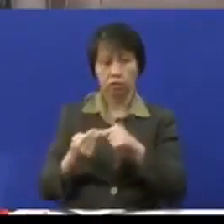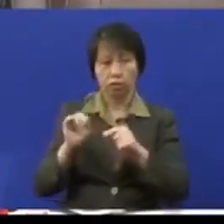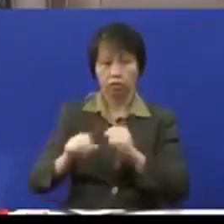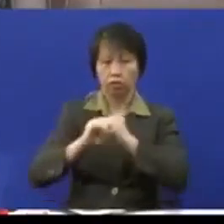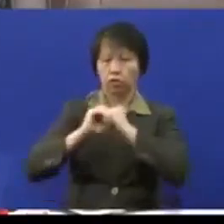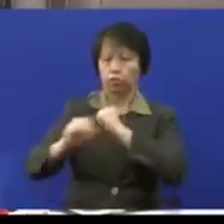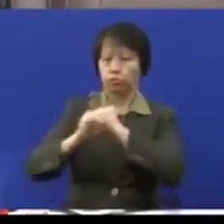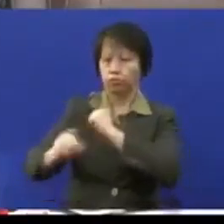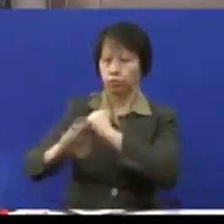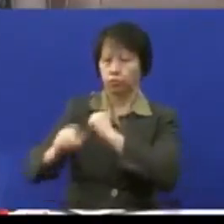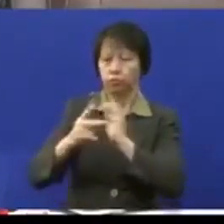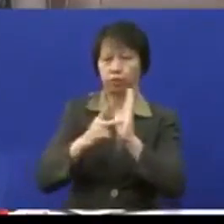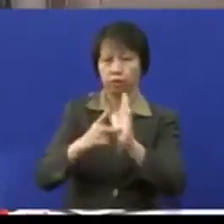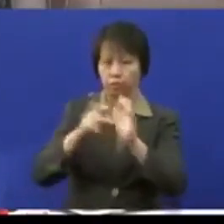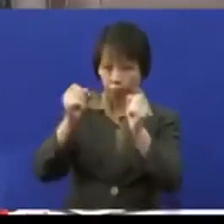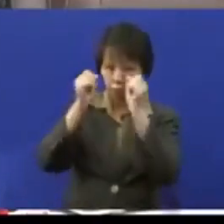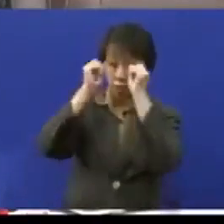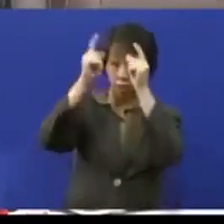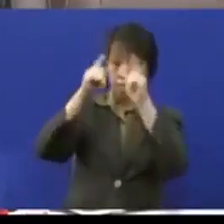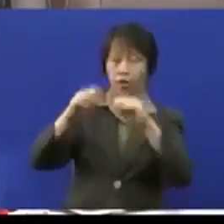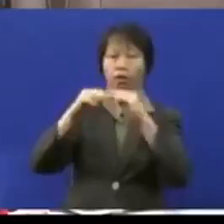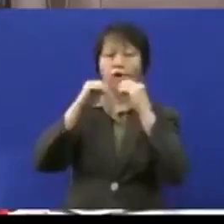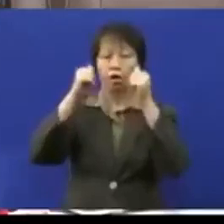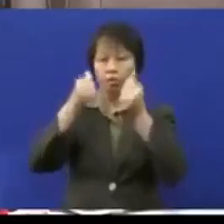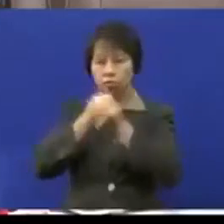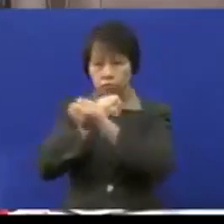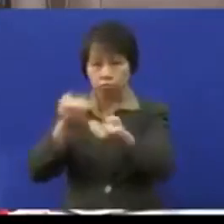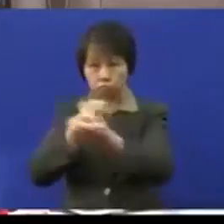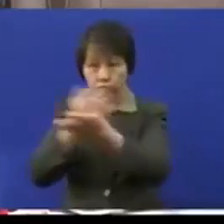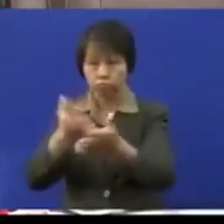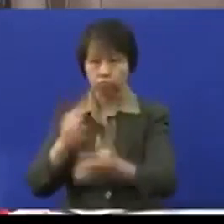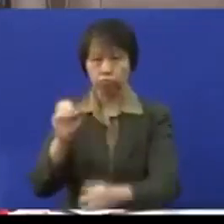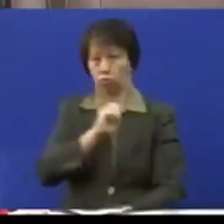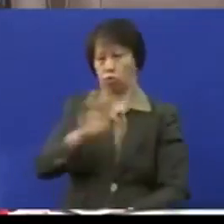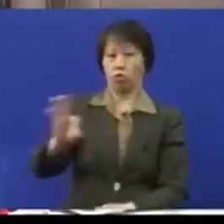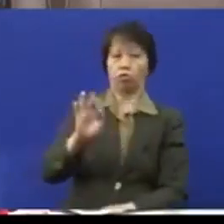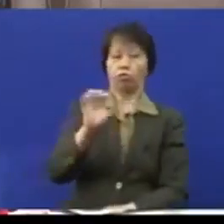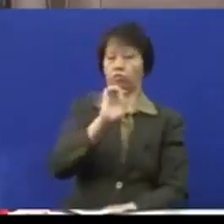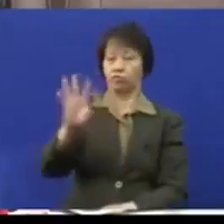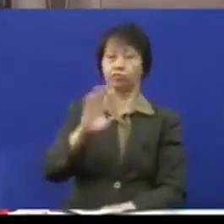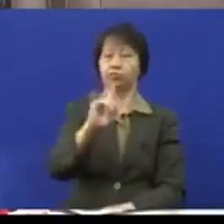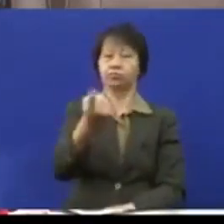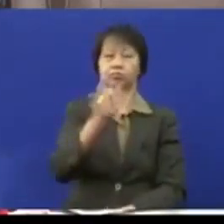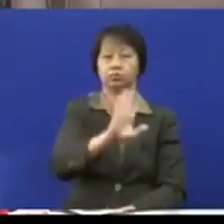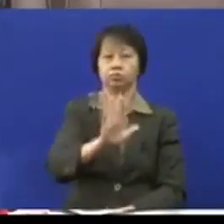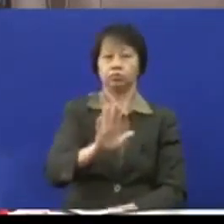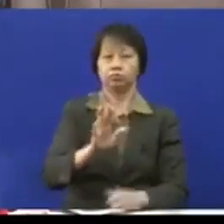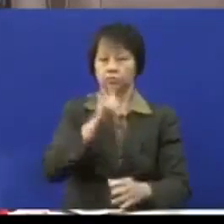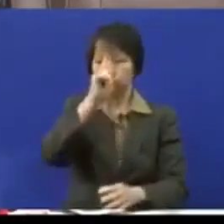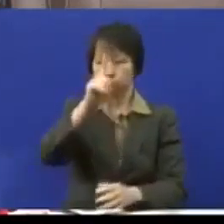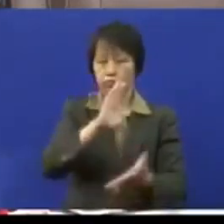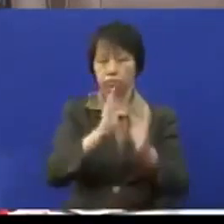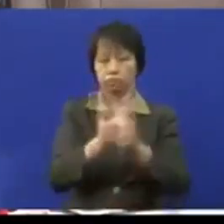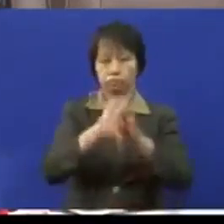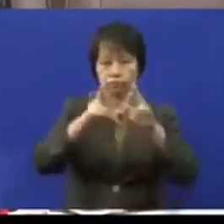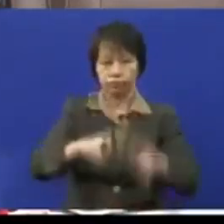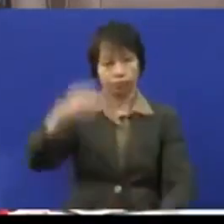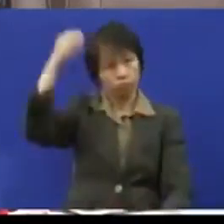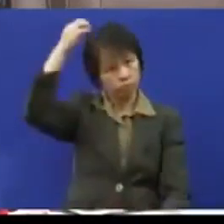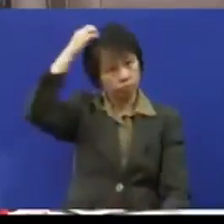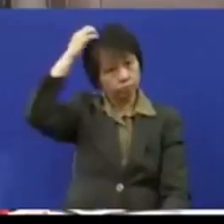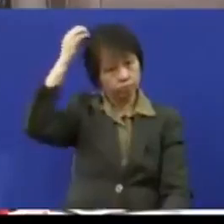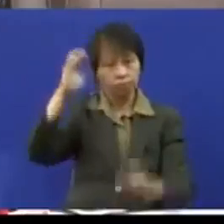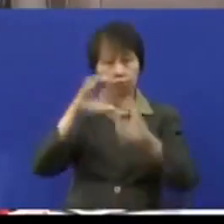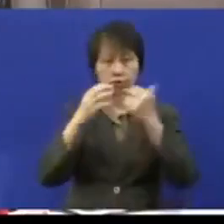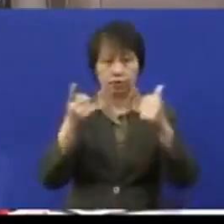publiciti dan kemping kesedaran awam yang berterusan dan bukan sahaja one-off untuk memastikan rakyat selangor bukan sahaja ada first